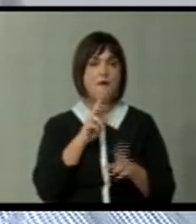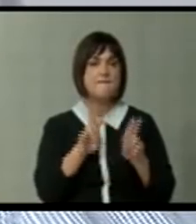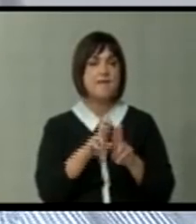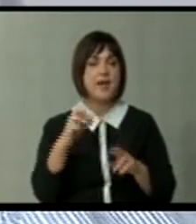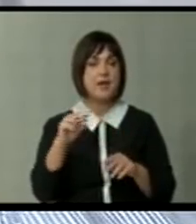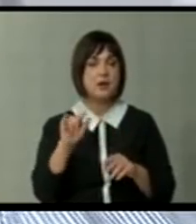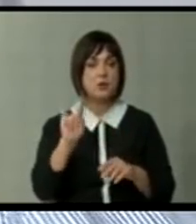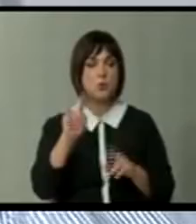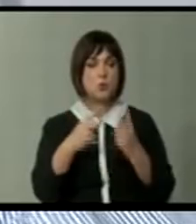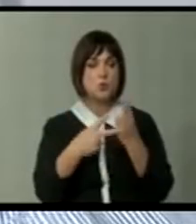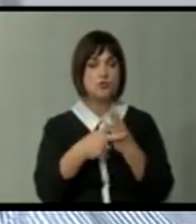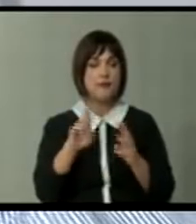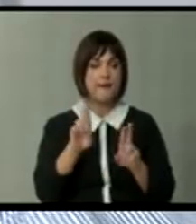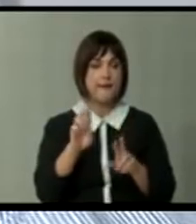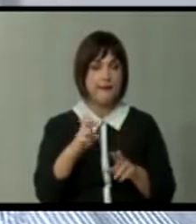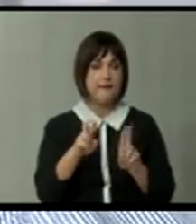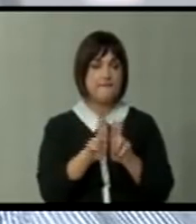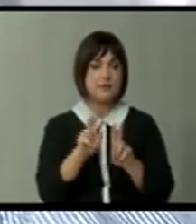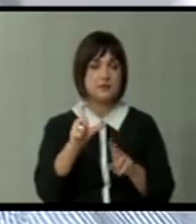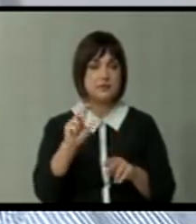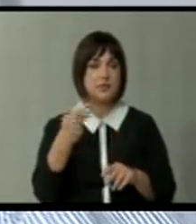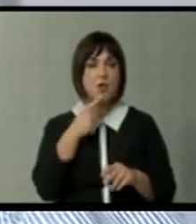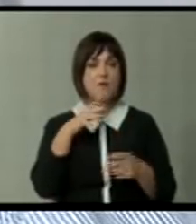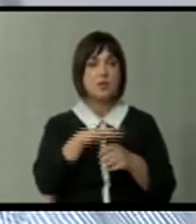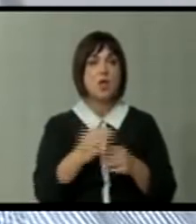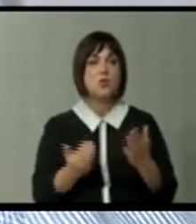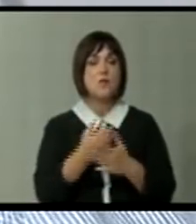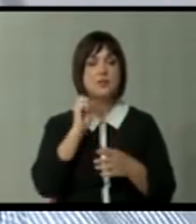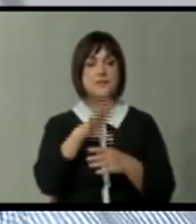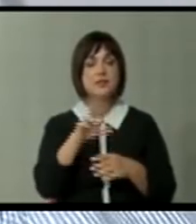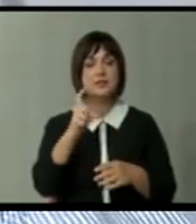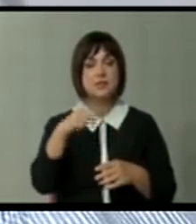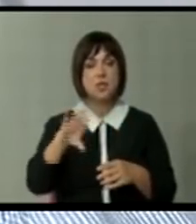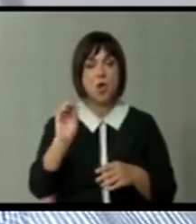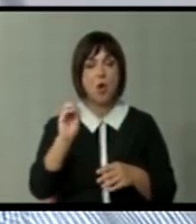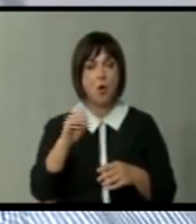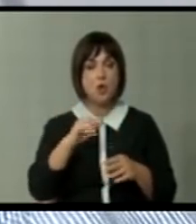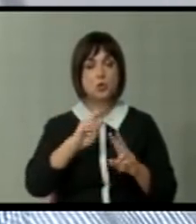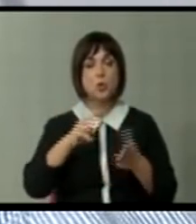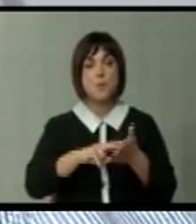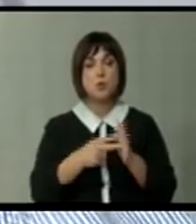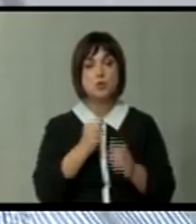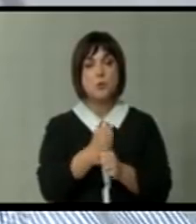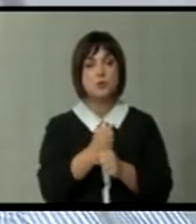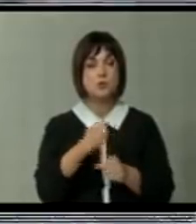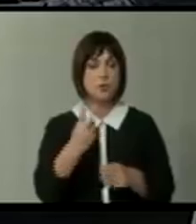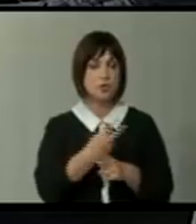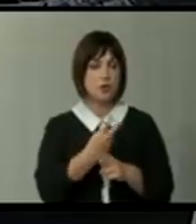Верушевски? Фаралел е ова нова светлина на САЈО или па на другите политички процеси во држава?